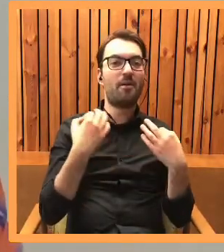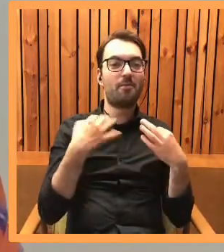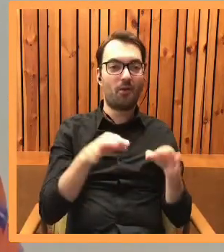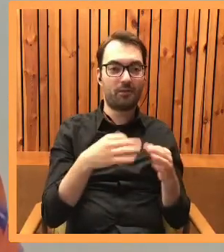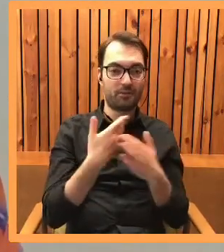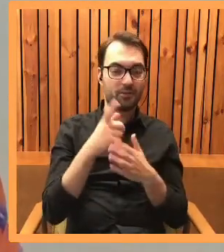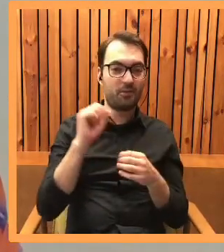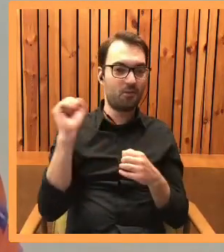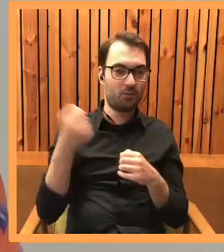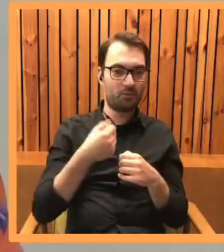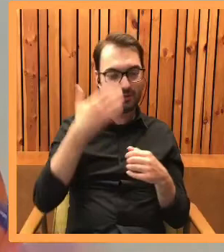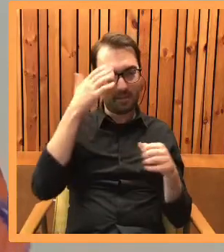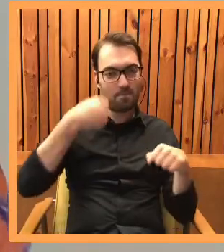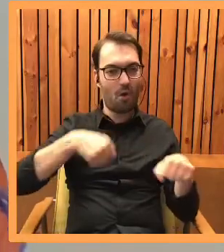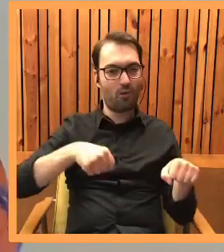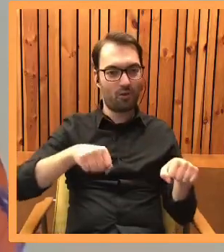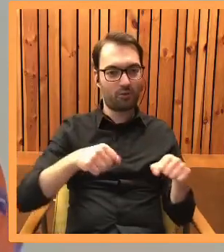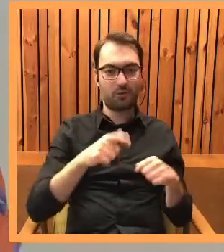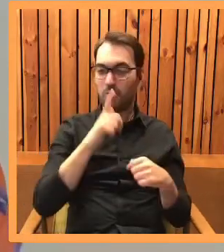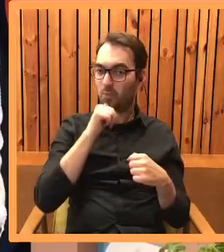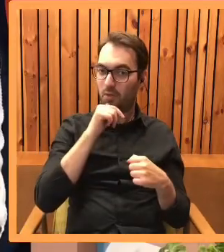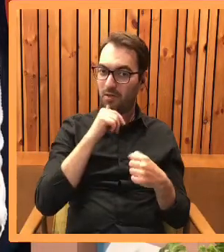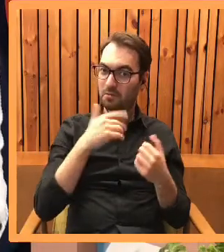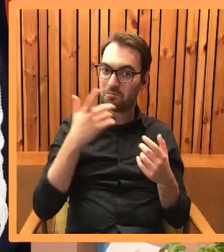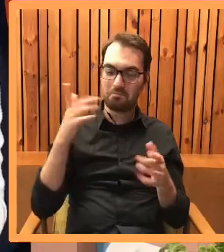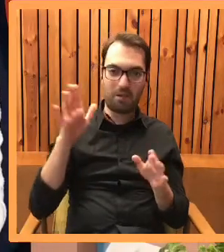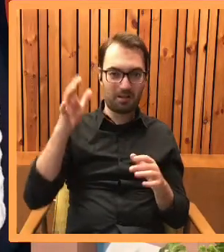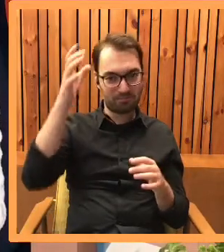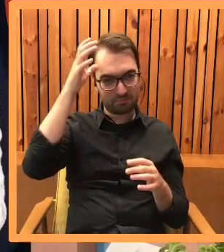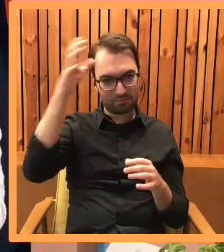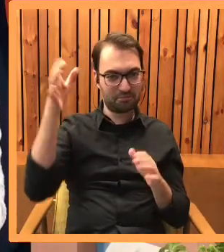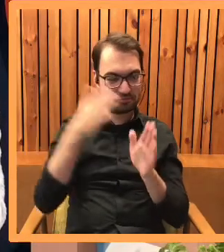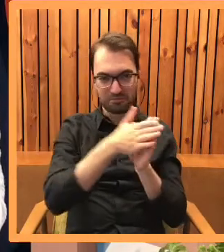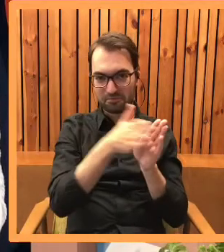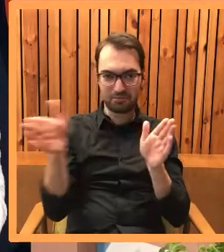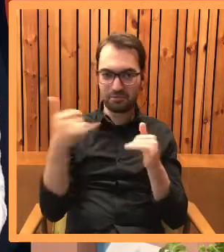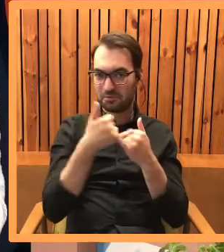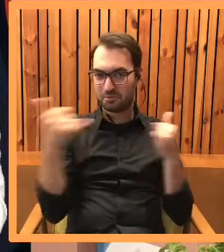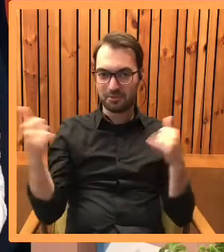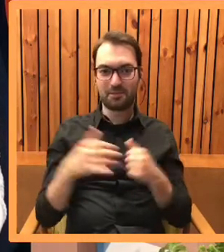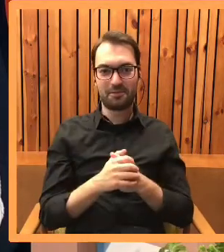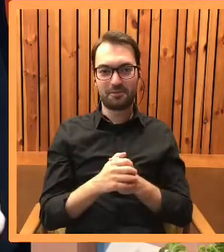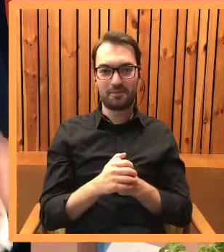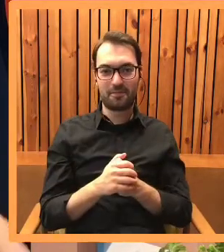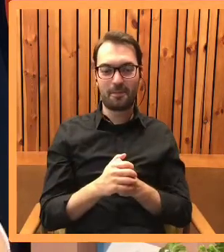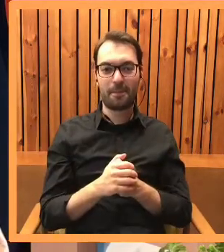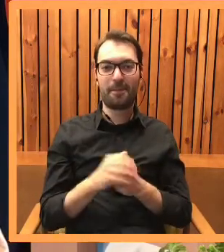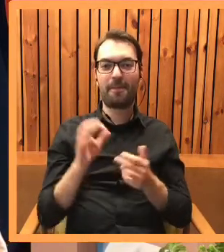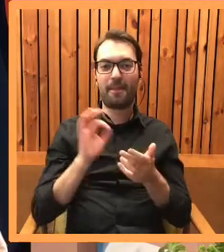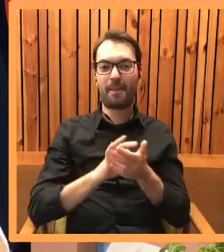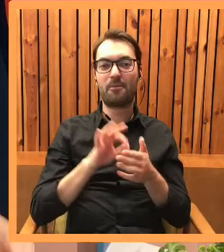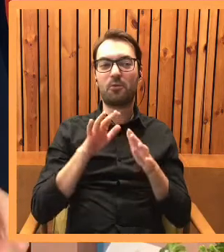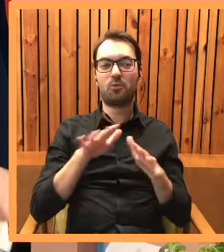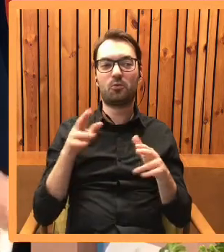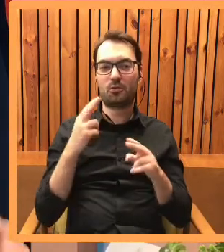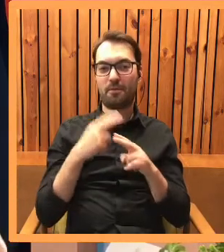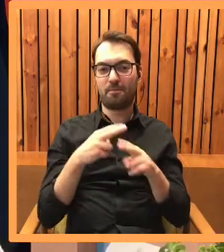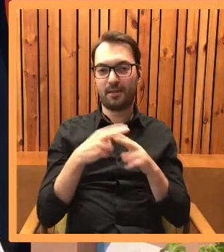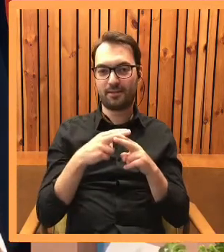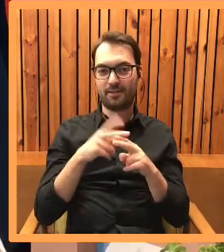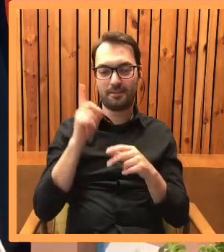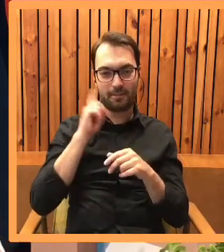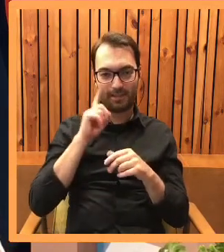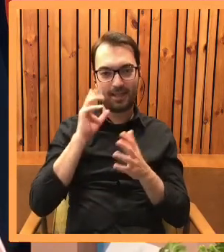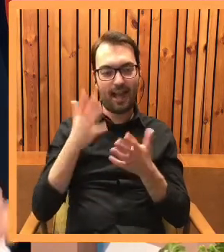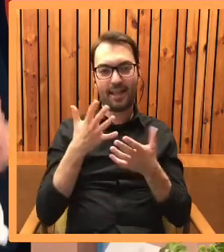ponieważ bardzo się zna na motorach. To bardzo wszechstronna pani weterynarz. Myślę, że wielu teraz pacjentów płci męskiej